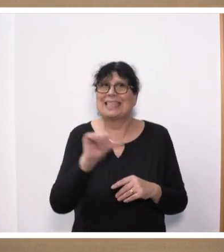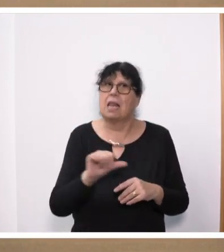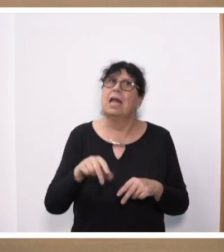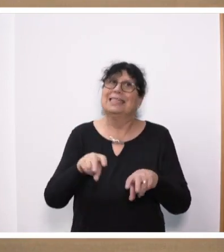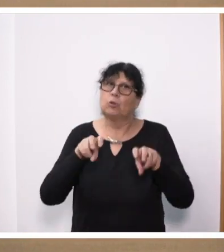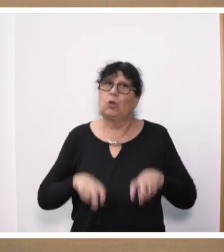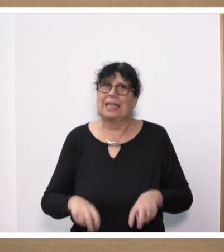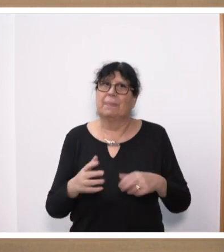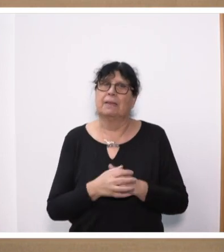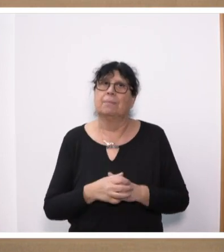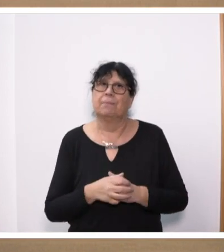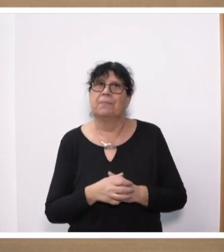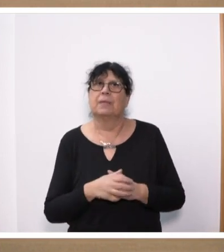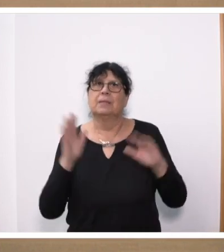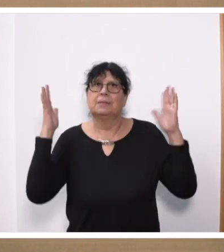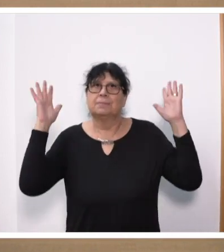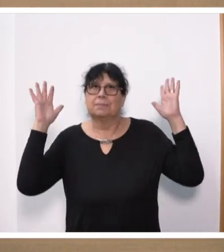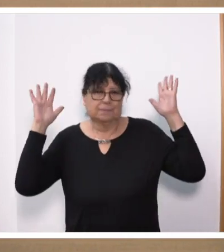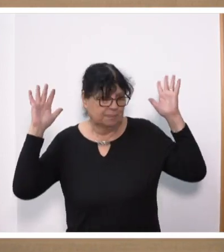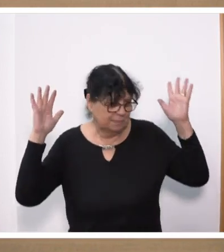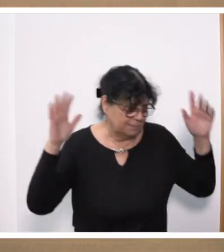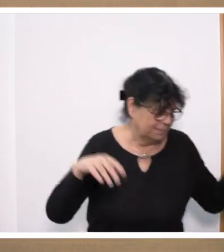wird. Doch schauen wir uns.